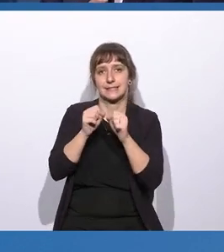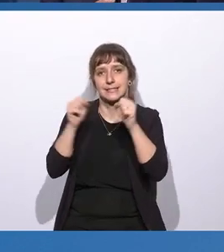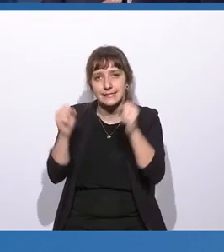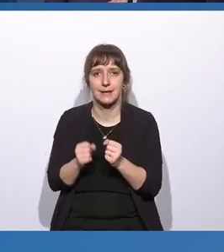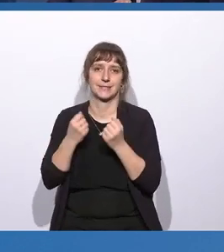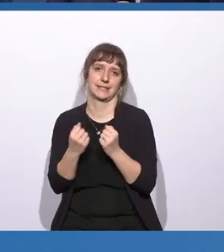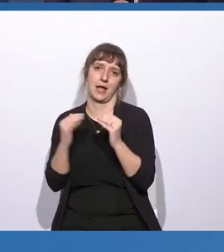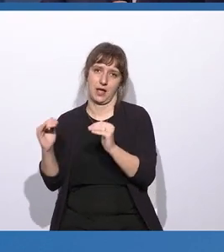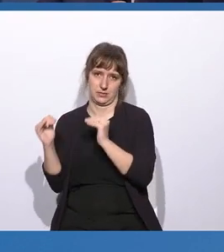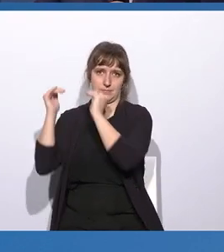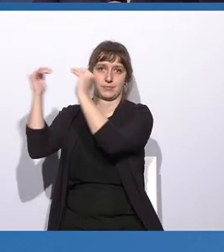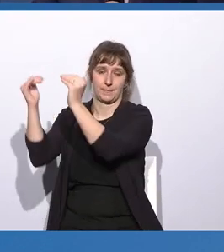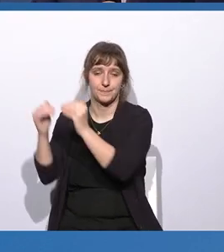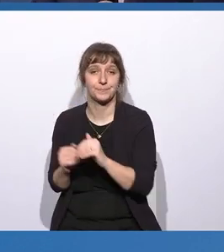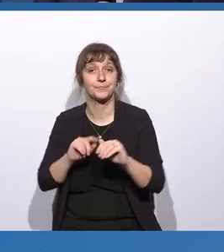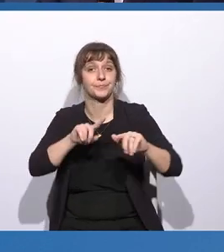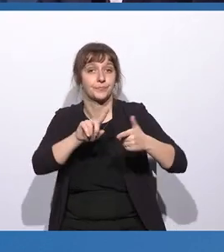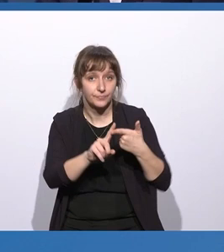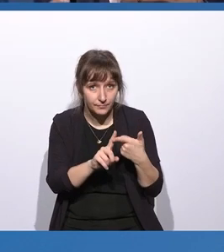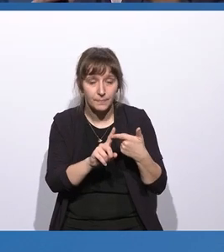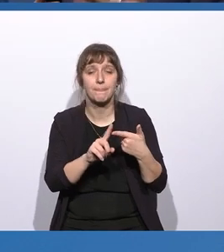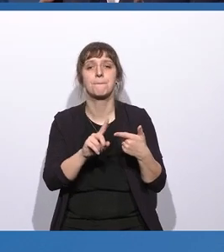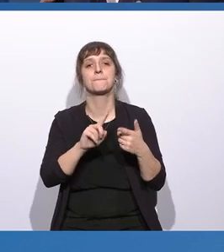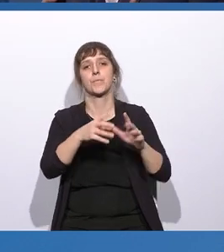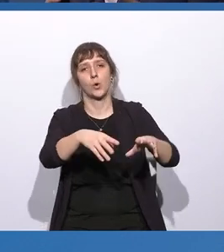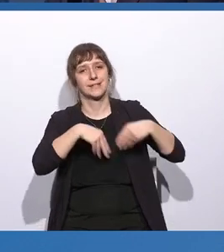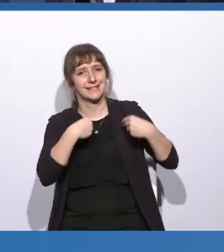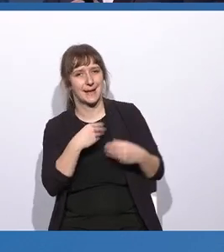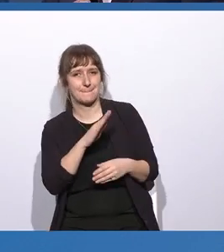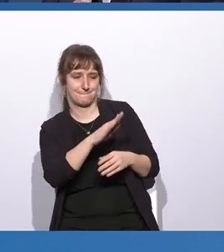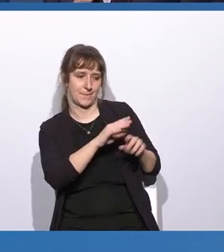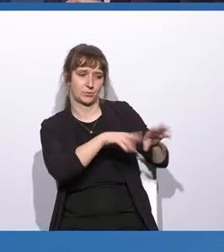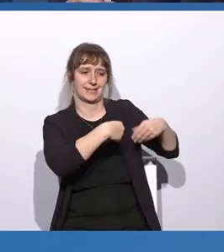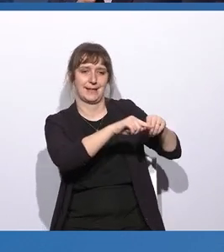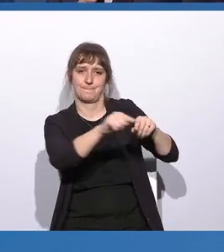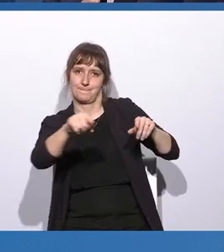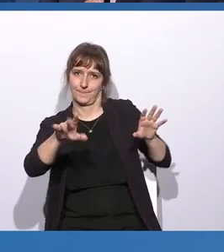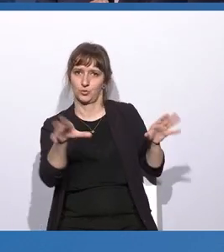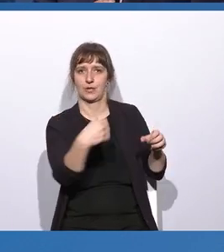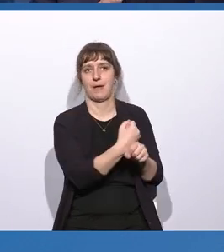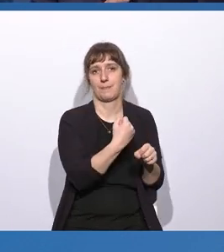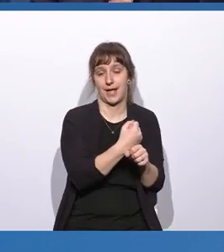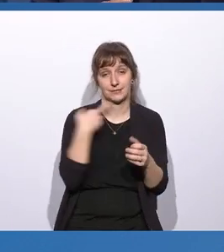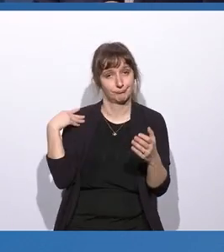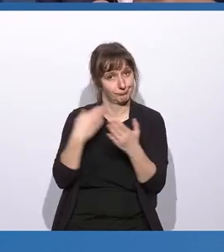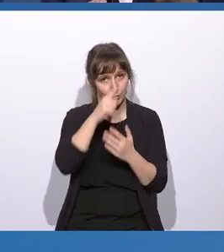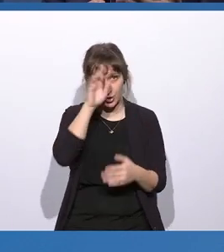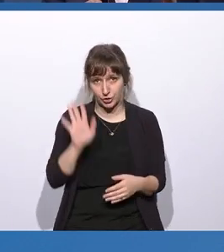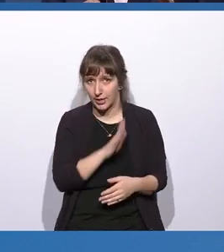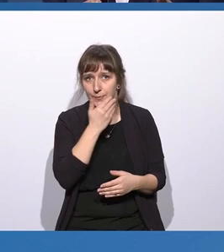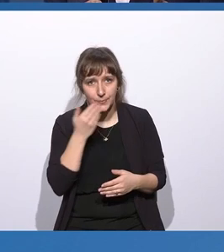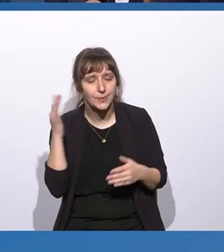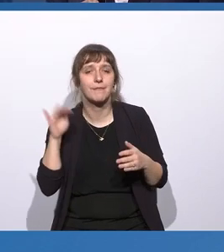Die zweite These oder der zweite Teil ist aber auch die Zusammenarbeit der Unternehmen untereinander. Was wir heute noch nicht in Deutschland haben, ist ein sogenanntes